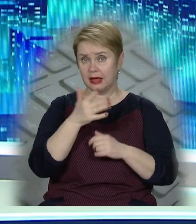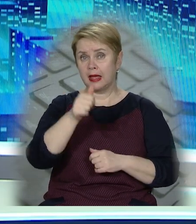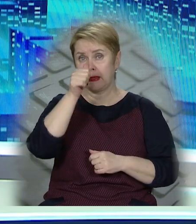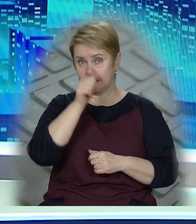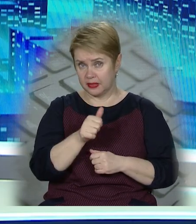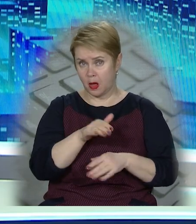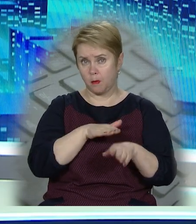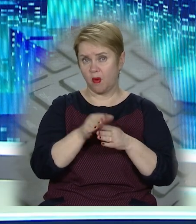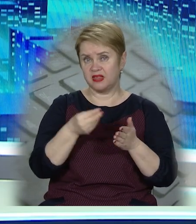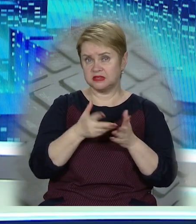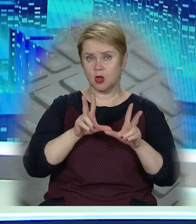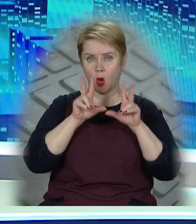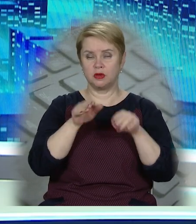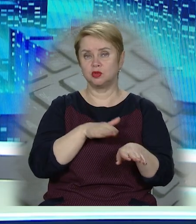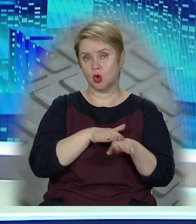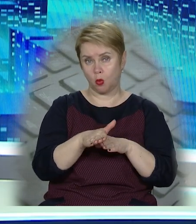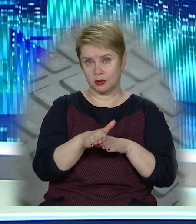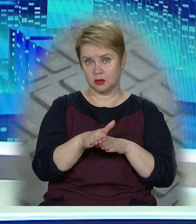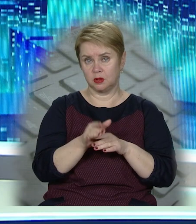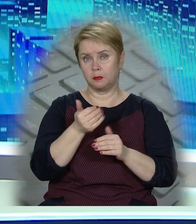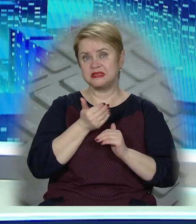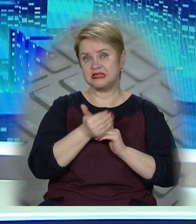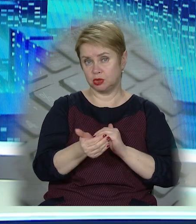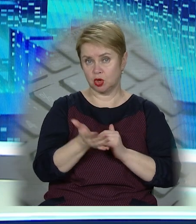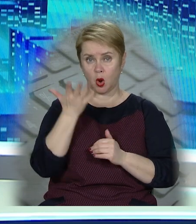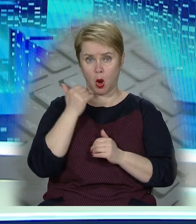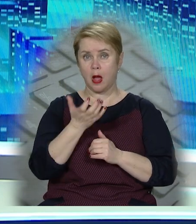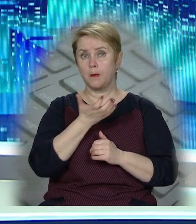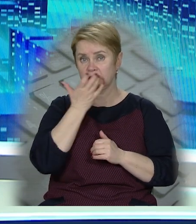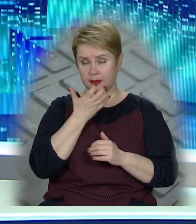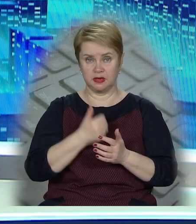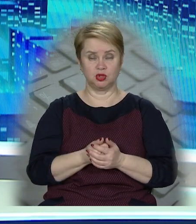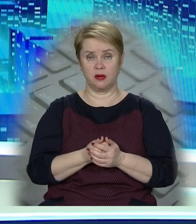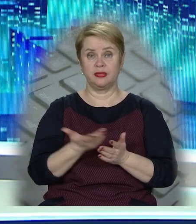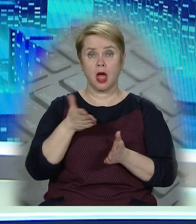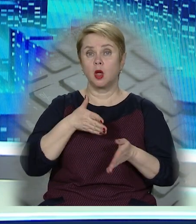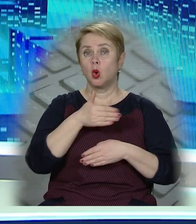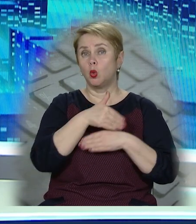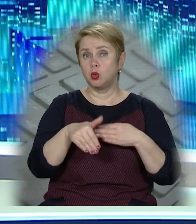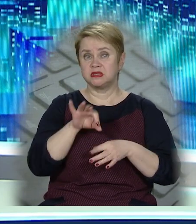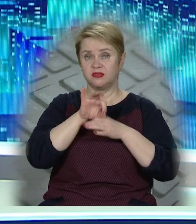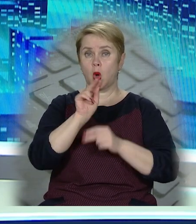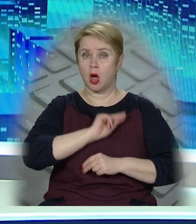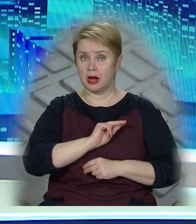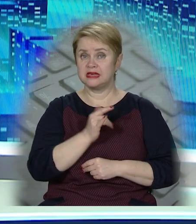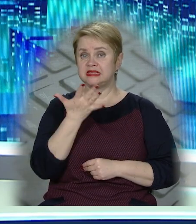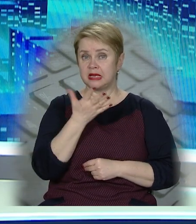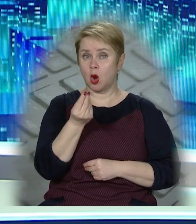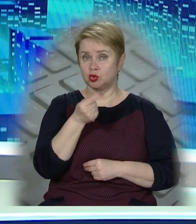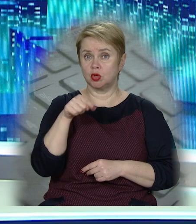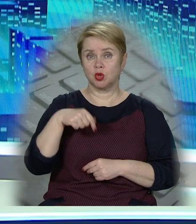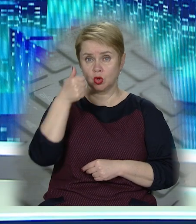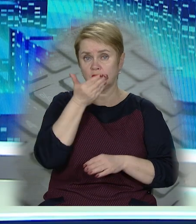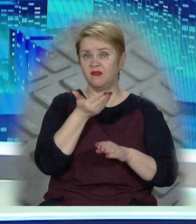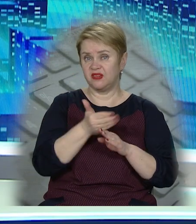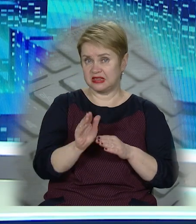кілька місяців. Повноцінний же обіцяють зробити трохи пізніше, коли потепліше. На яких вулицях вже ведуться роботи та скільки грошей